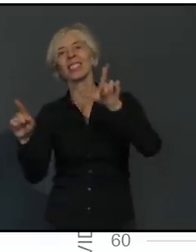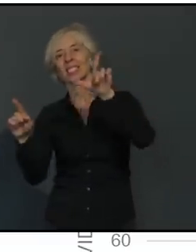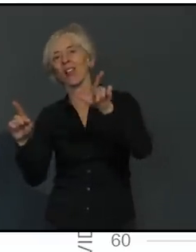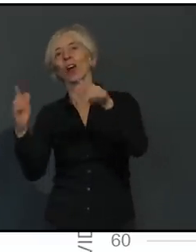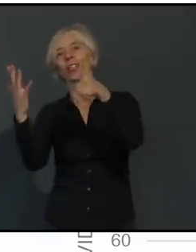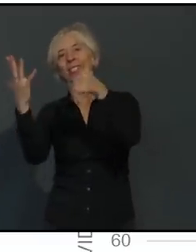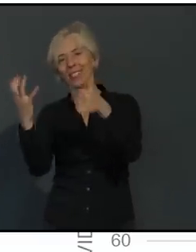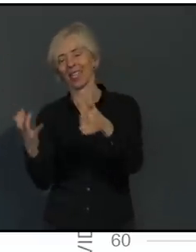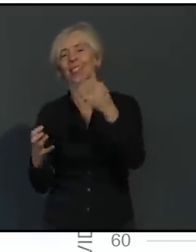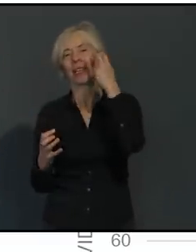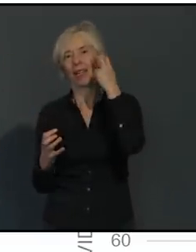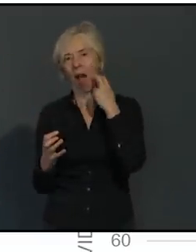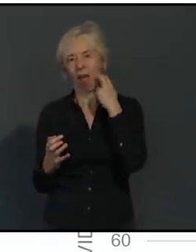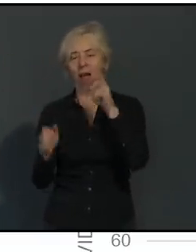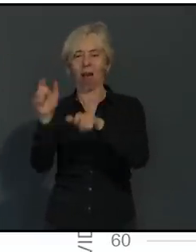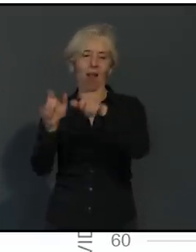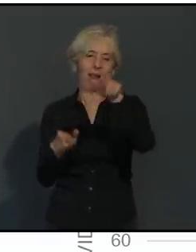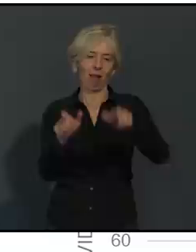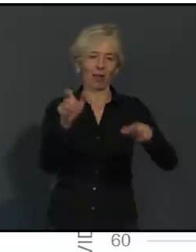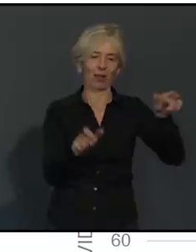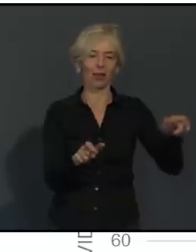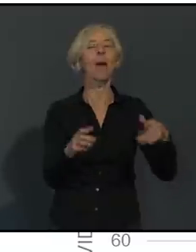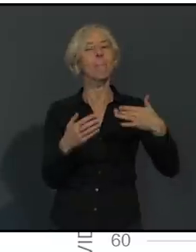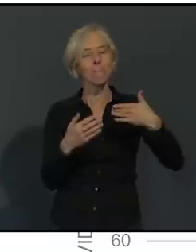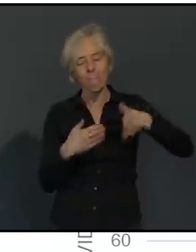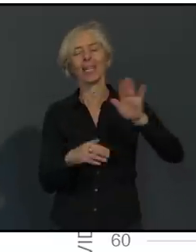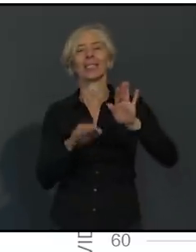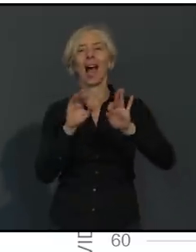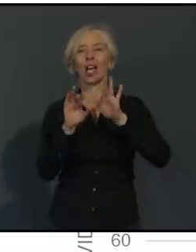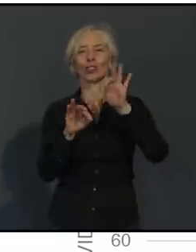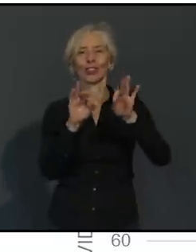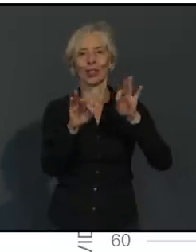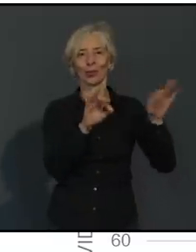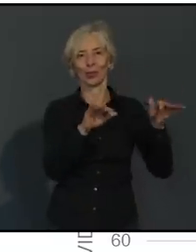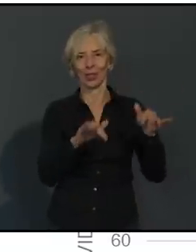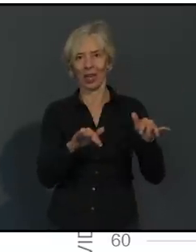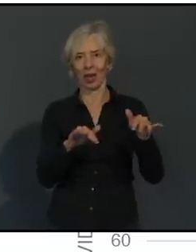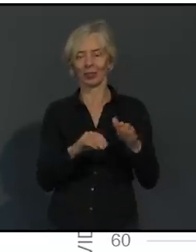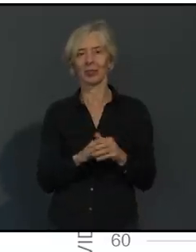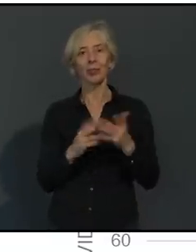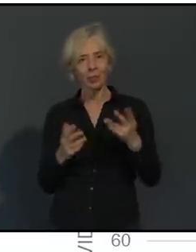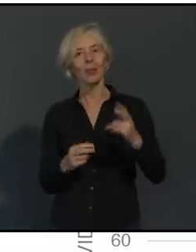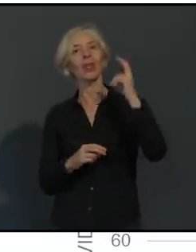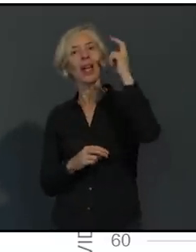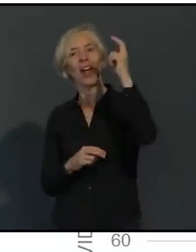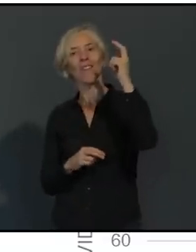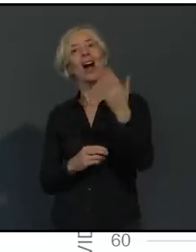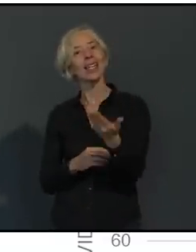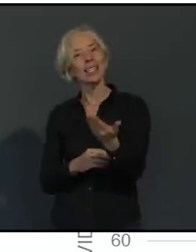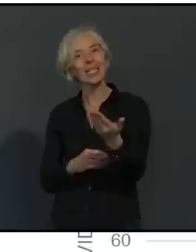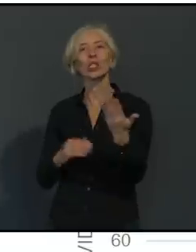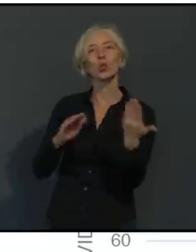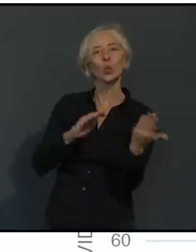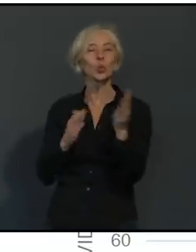die Erwachsenen jetzt hier die größte Rolle spielen eben im mittleren